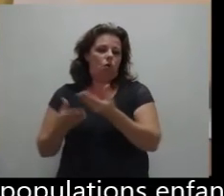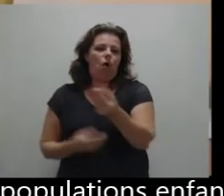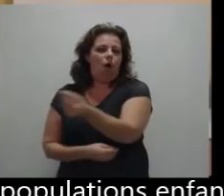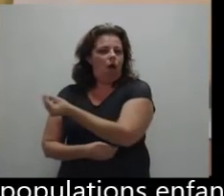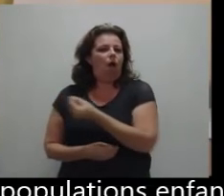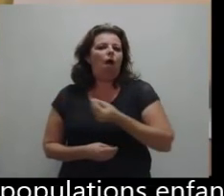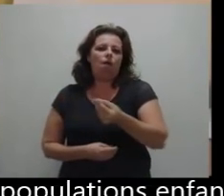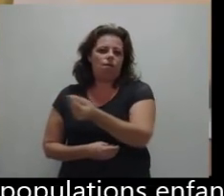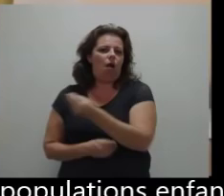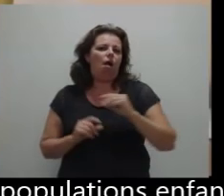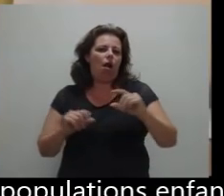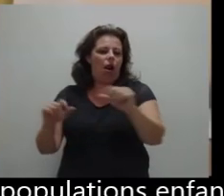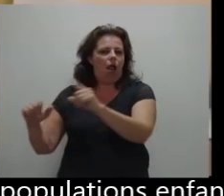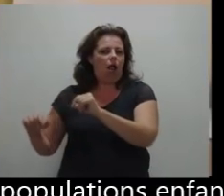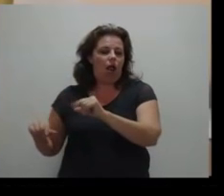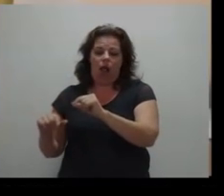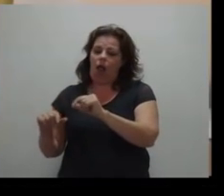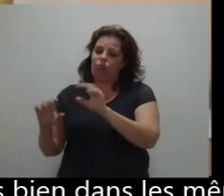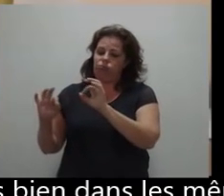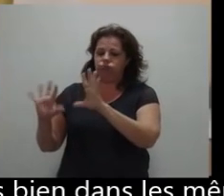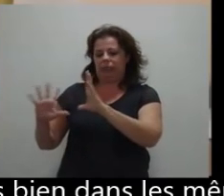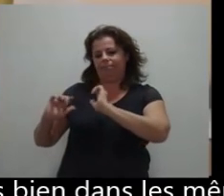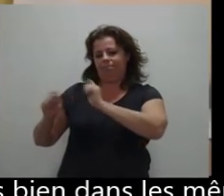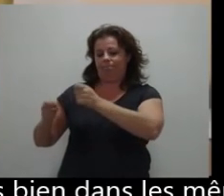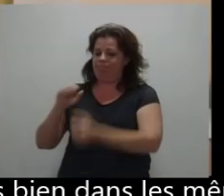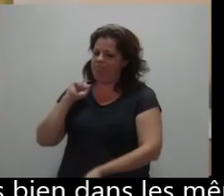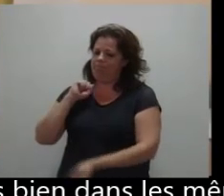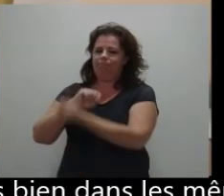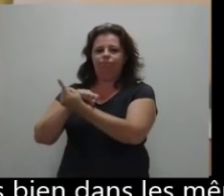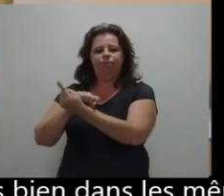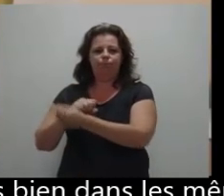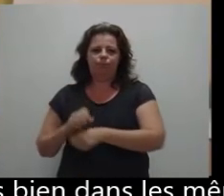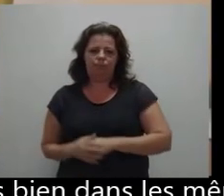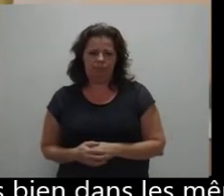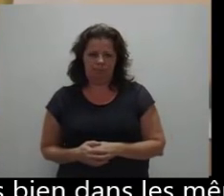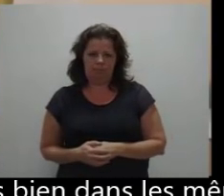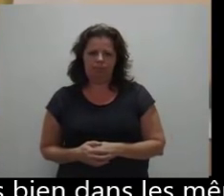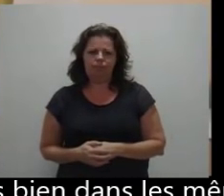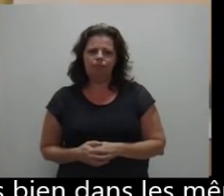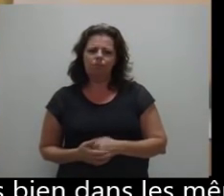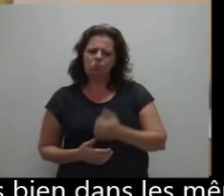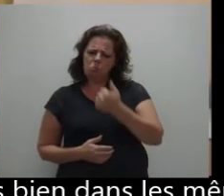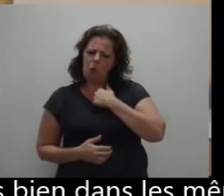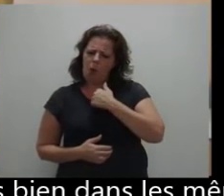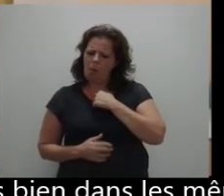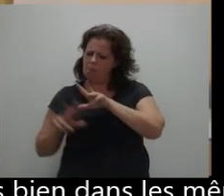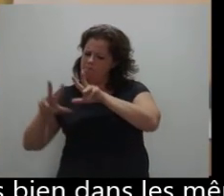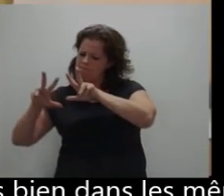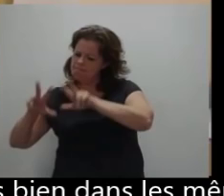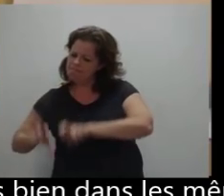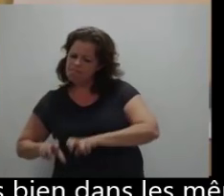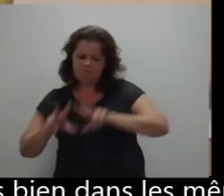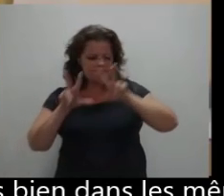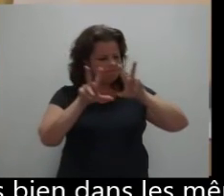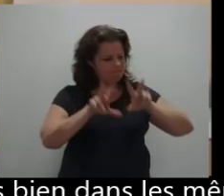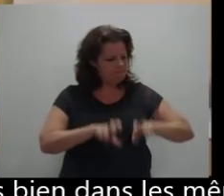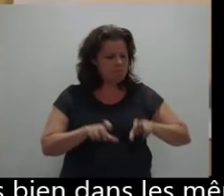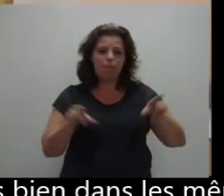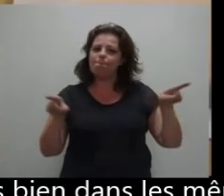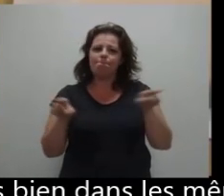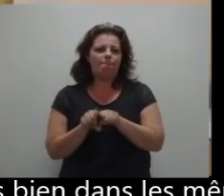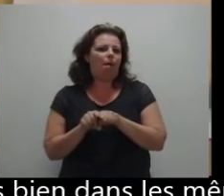présentant une anomalie quelconque. Je développe comment on somme bien dans les mêmes logiques